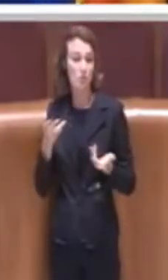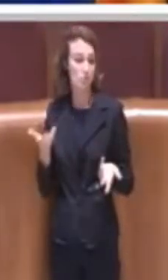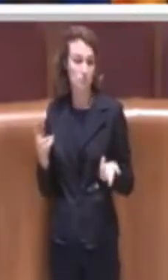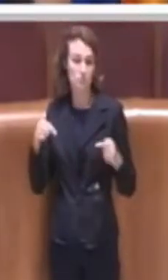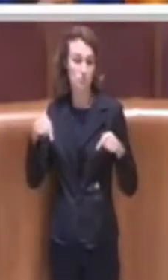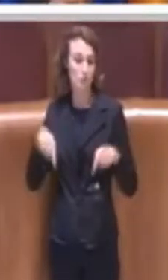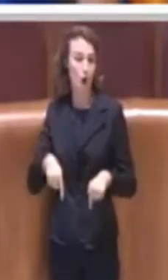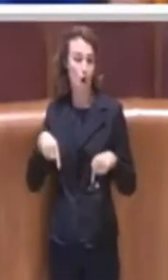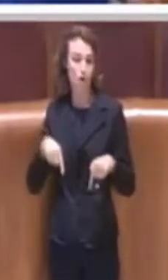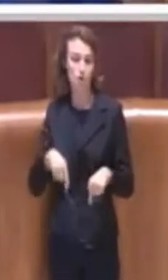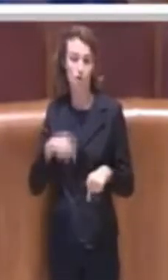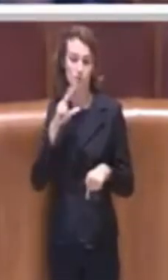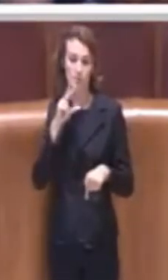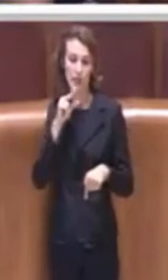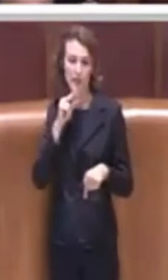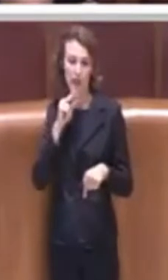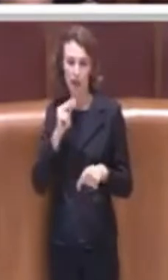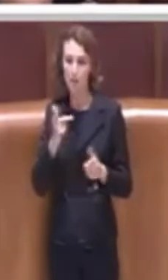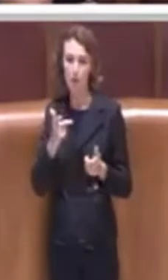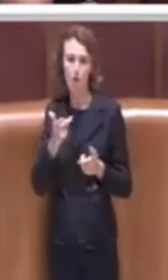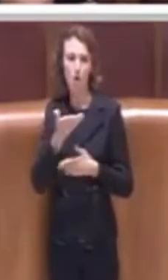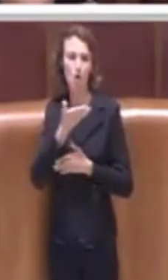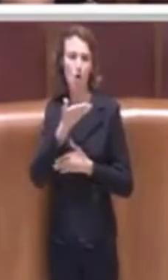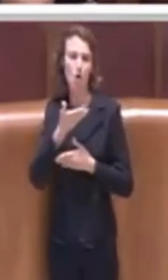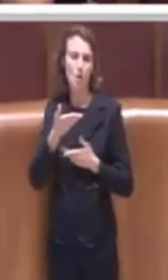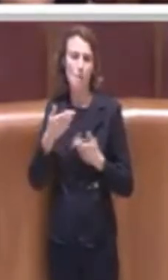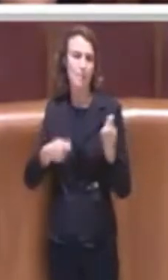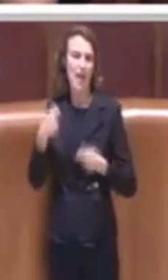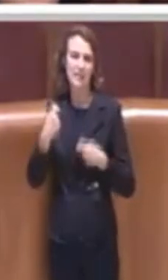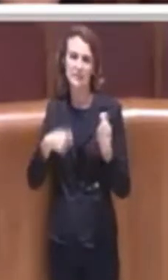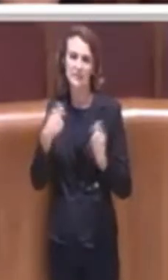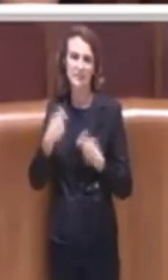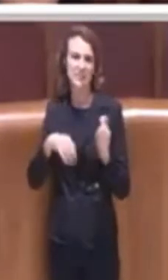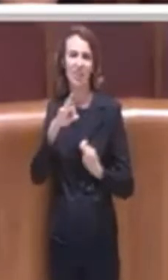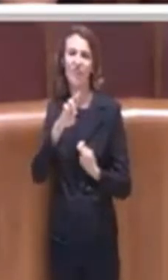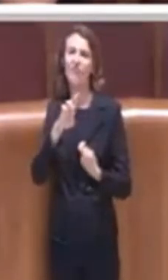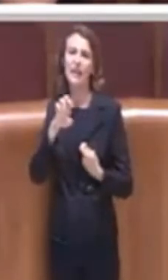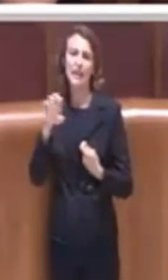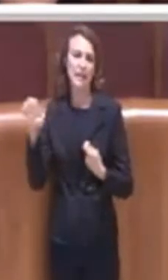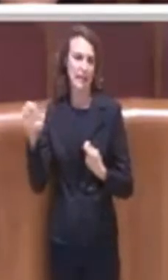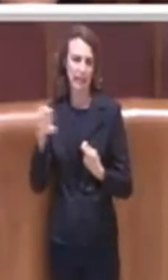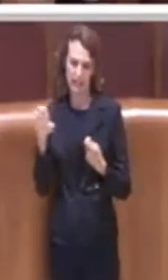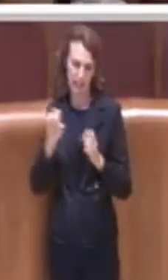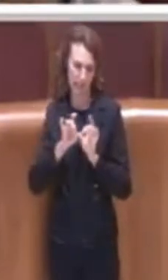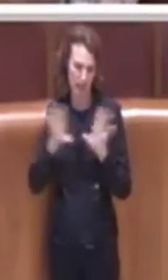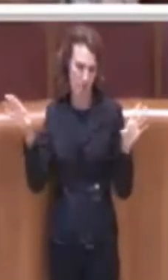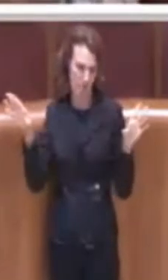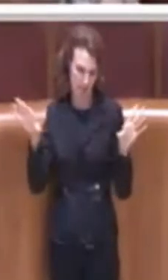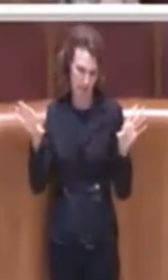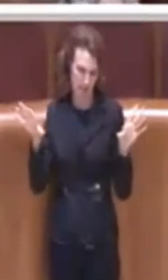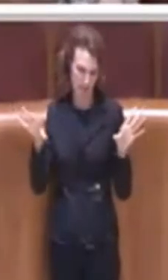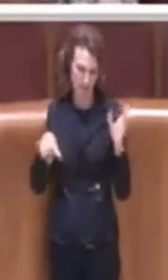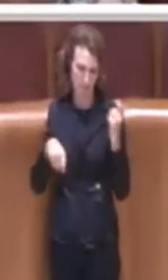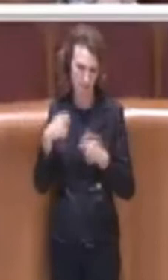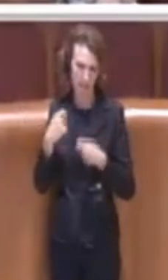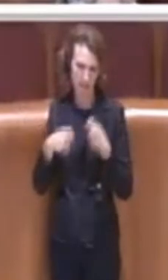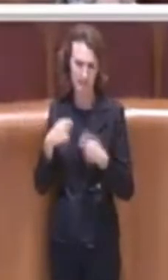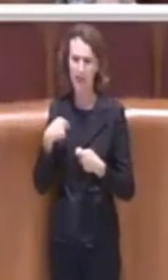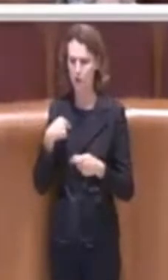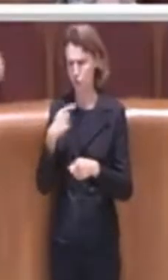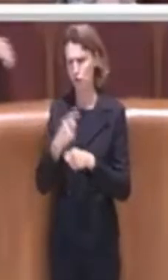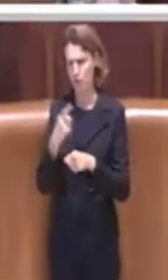definita plastic free, quindi ci dobbiamo liberare dalla plastica. E voglio iniziare questo mio